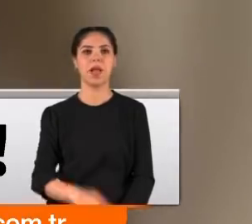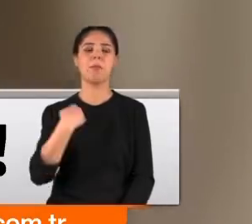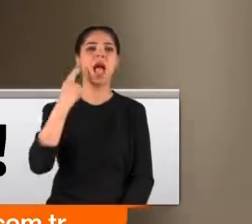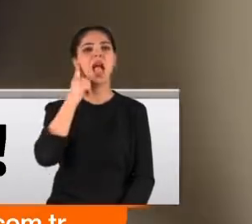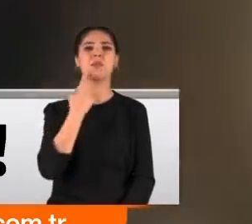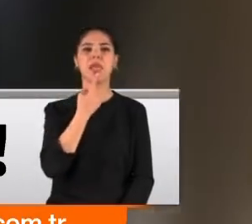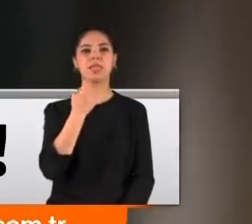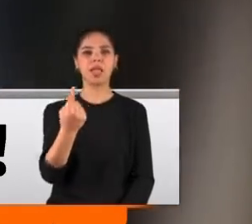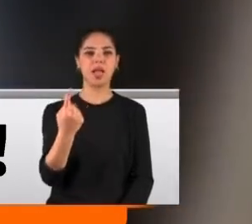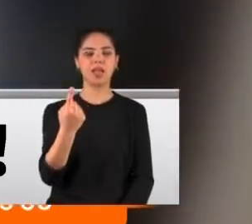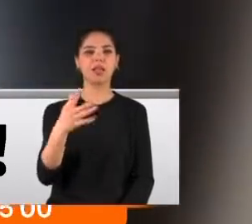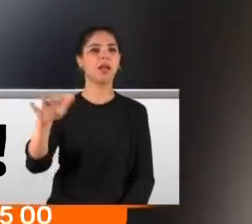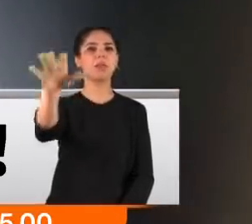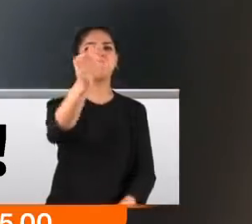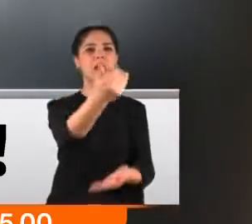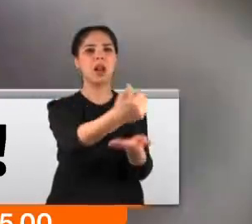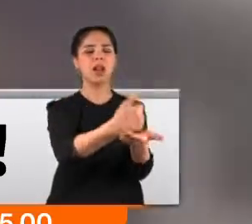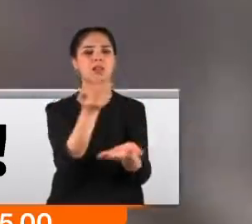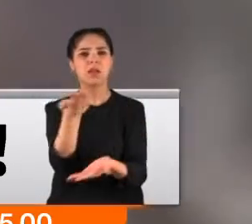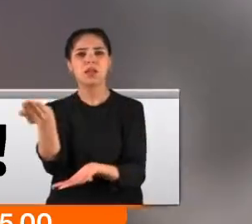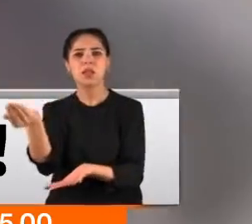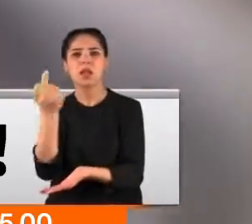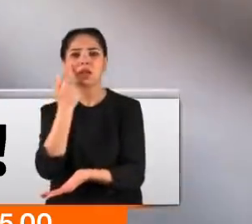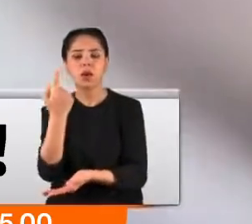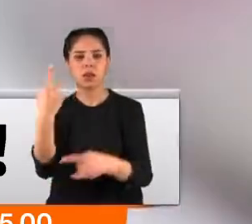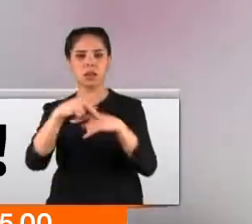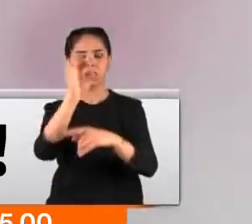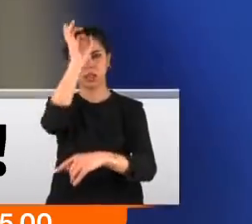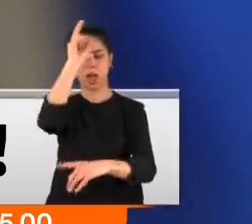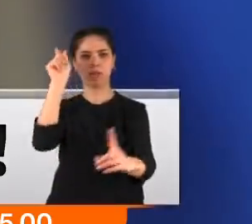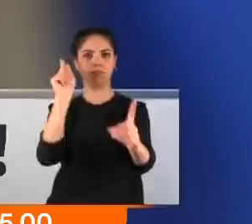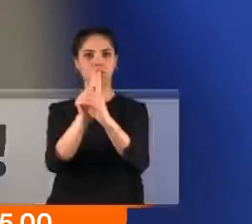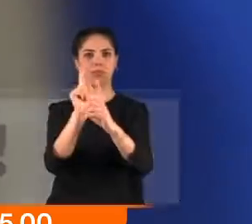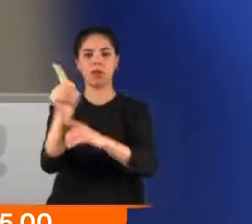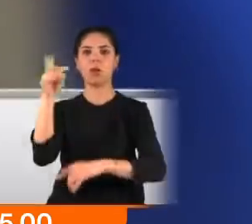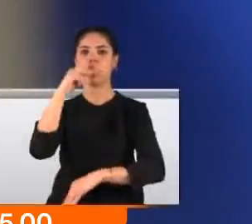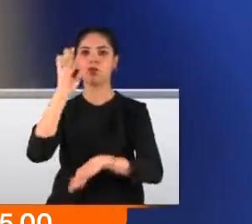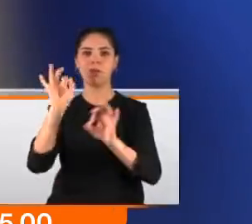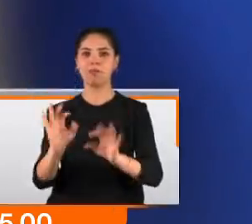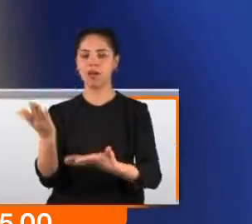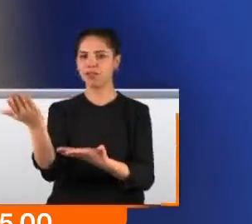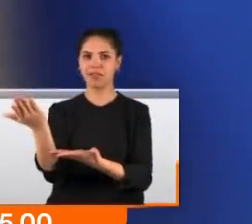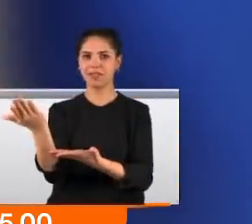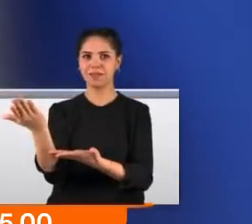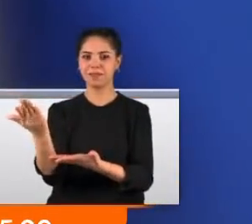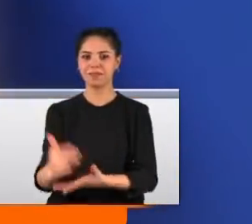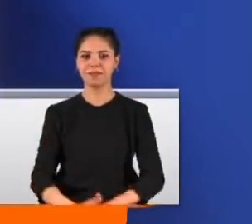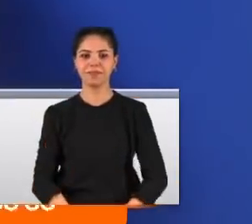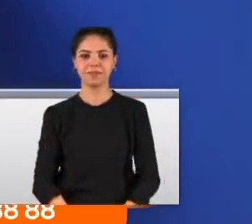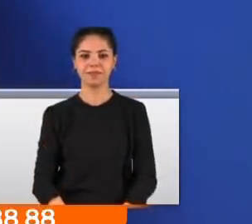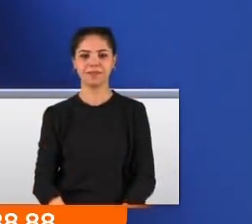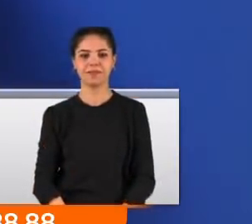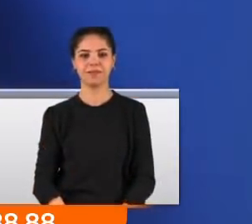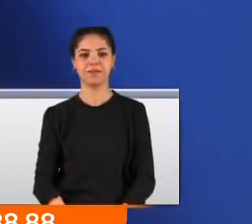dilsizim diyerek gelen geçenden para dileniyordu. Karşısında zabıtayı görünce bir anda dile geldi, bülbüle döndü. Bunu al,